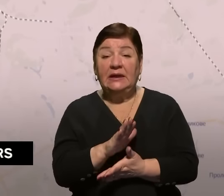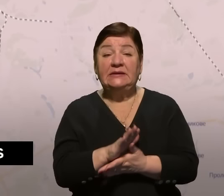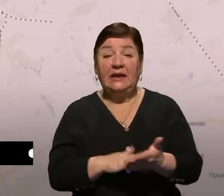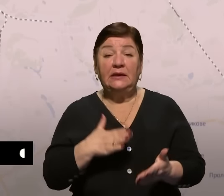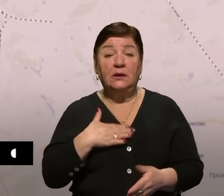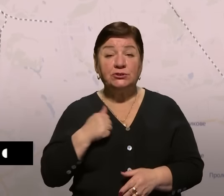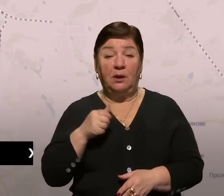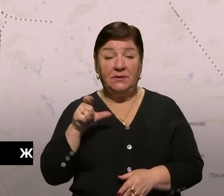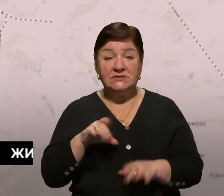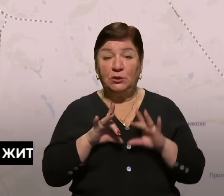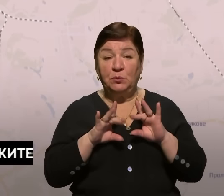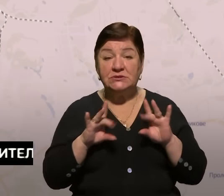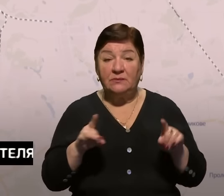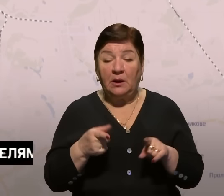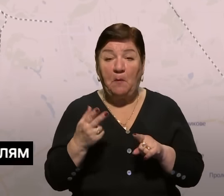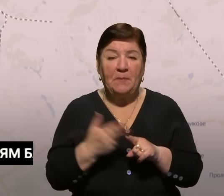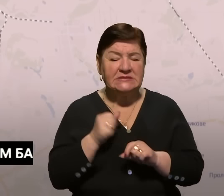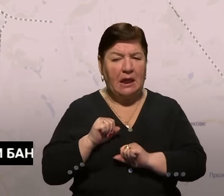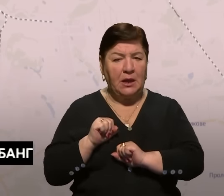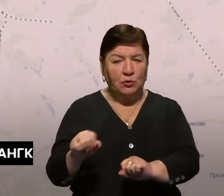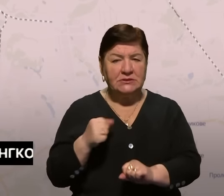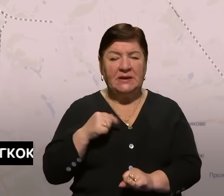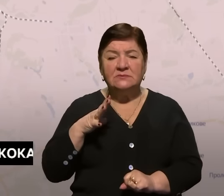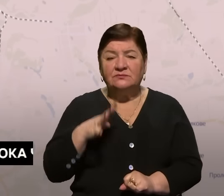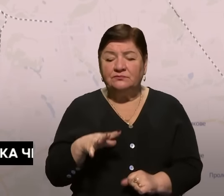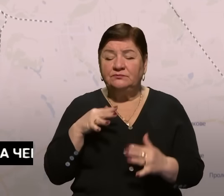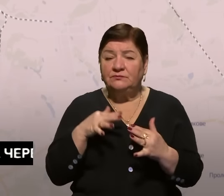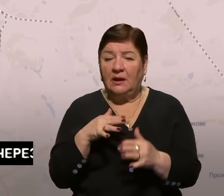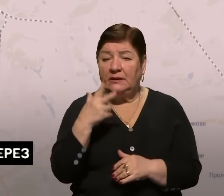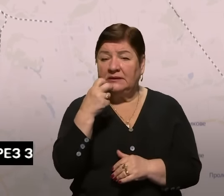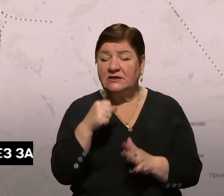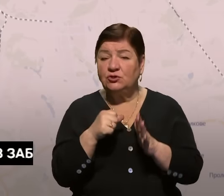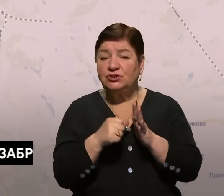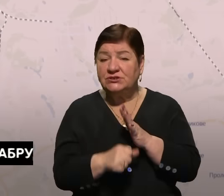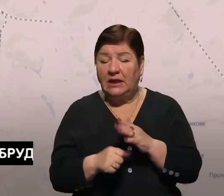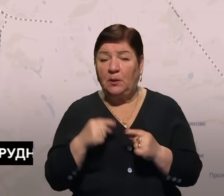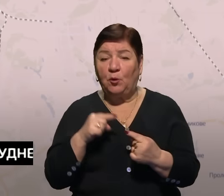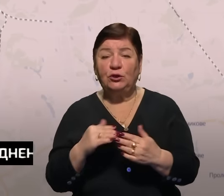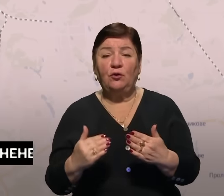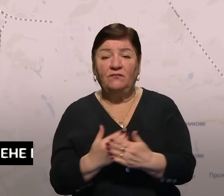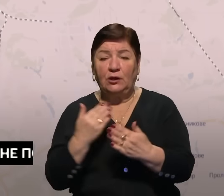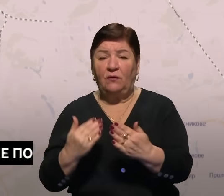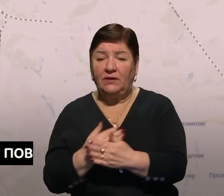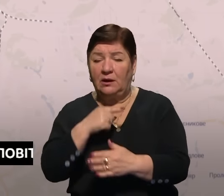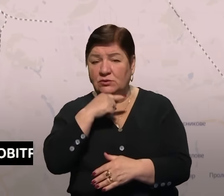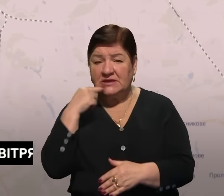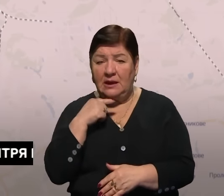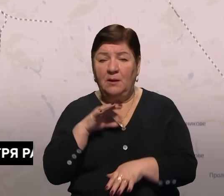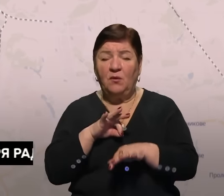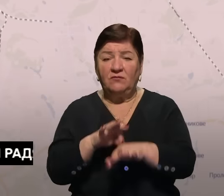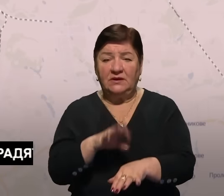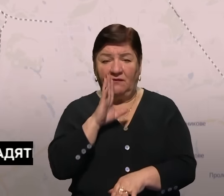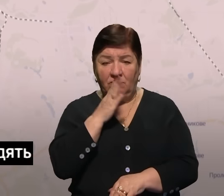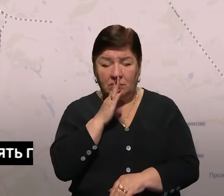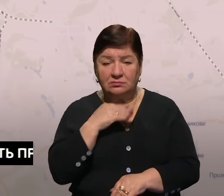«Наші бійці демонструють безпрецедентний героїзм. Ми змушені воювати на 360 градусів проти нових і нових бригад, які заводить противник»,